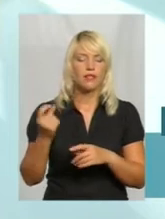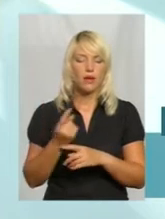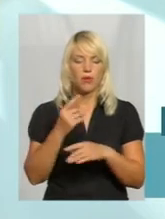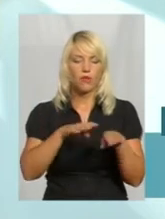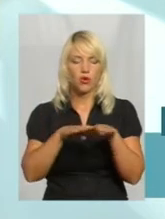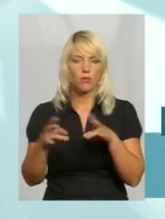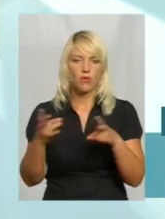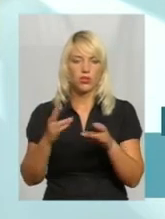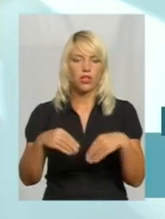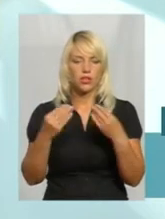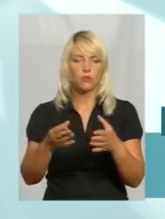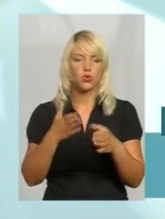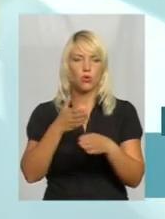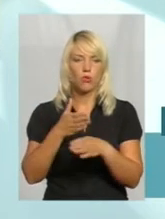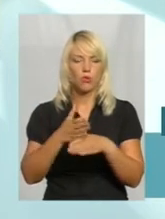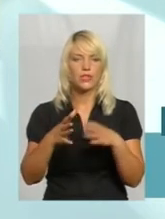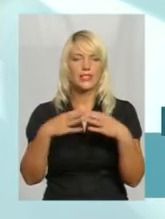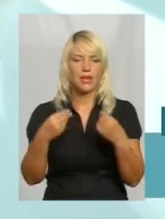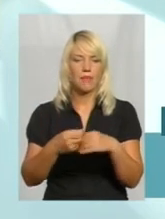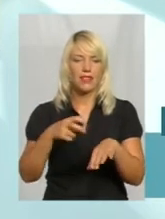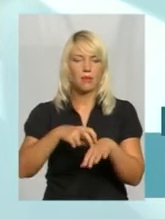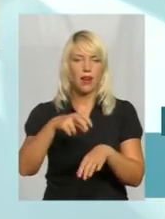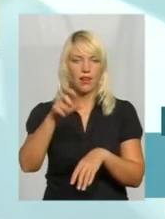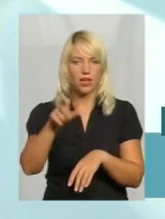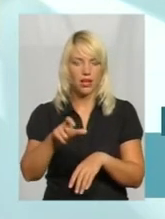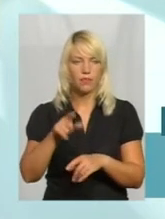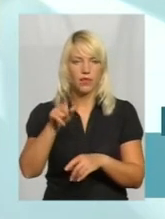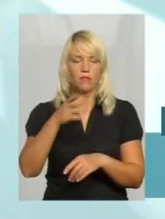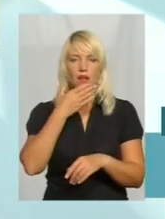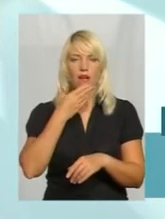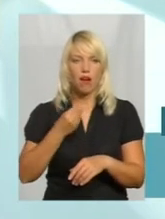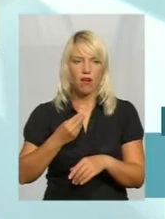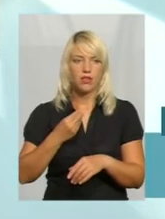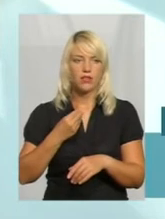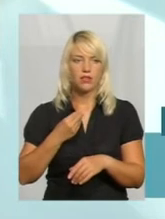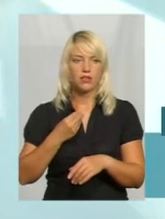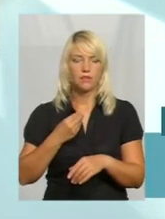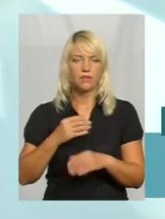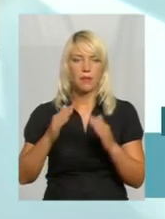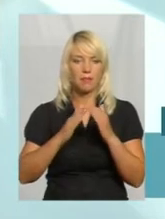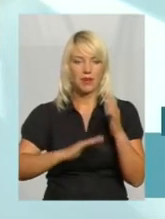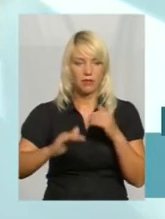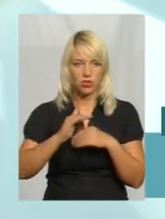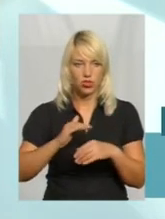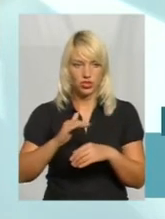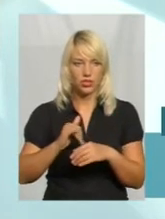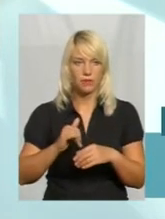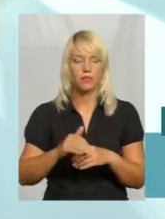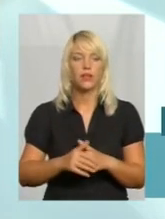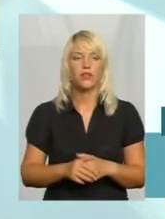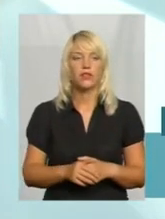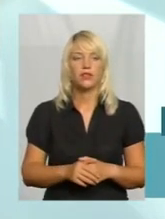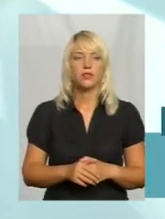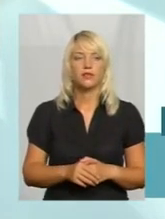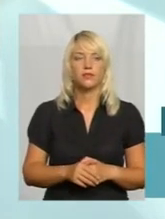повинна надаватися допомога сімейним лікарам. Там гарне, в Думаніві, до речі, гарне приміщення. Гарне приміщення,